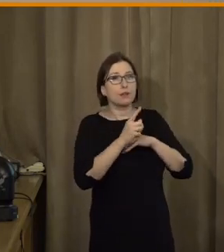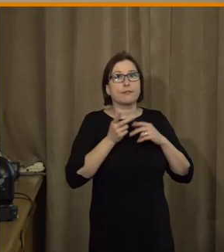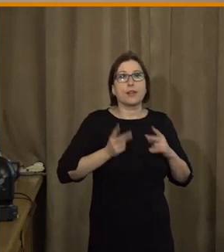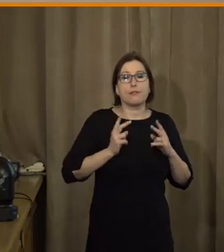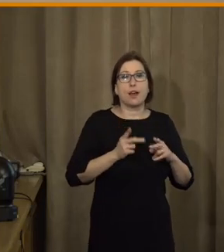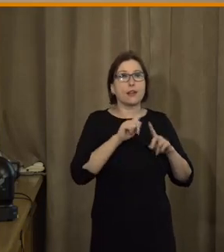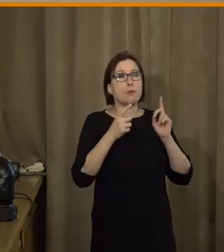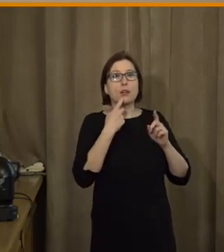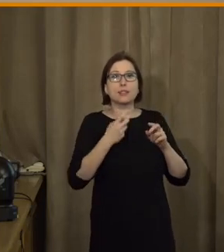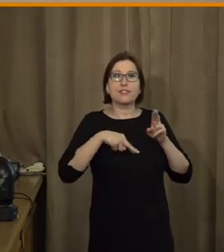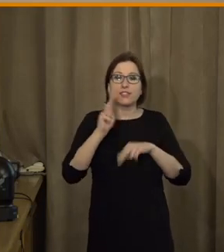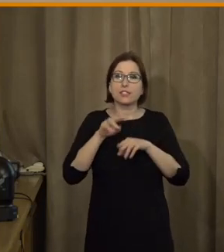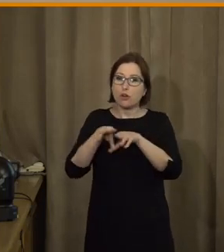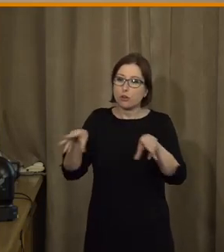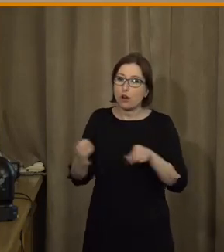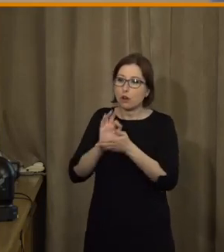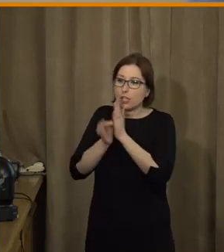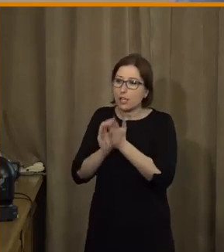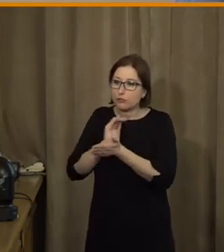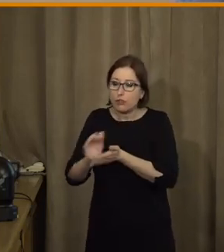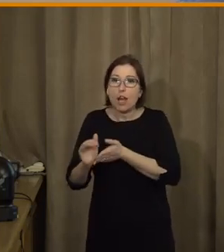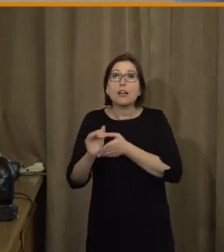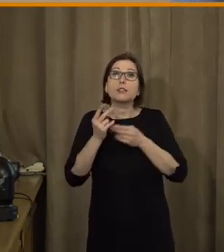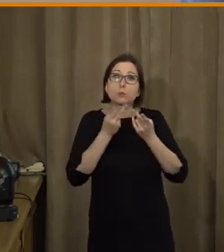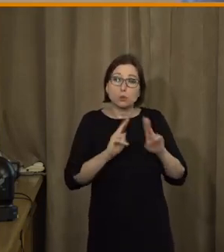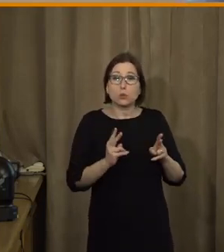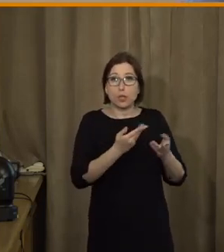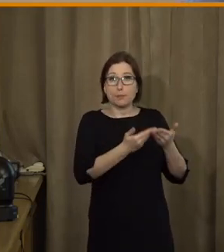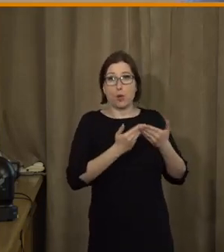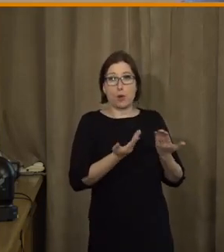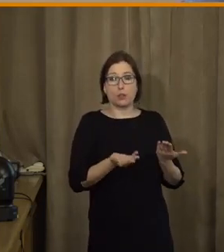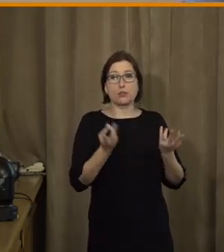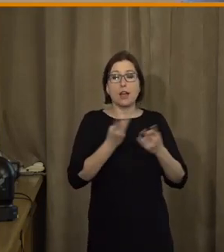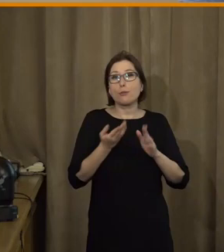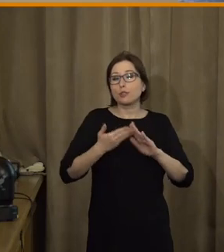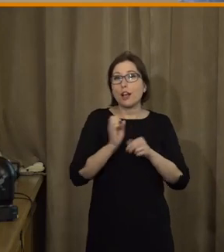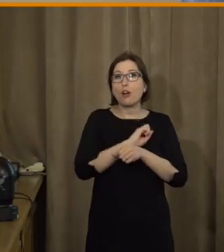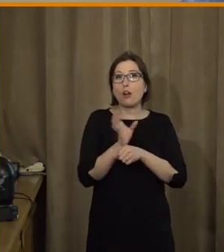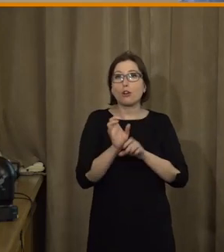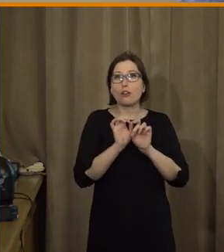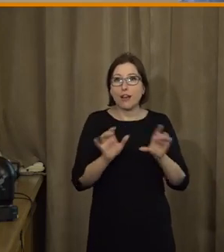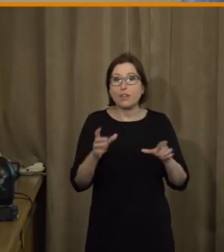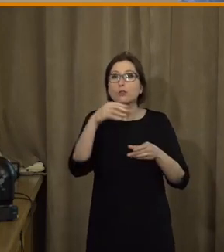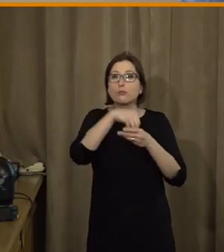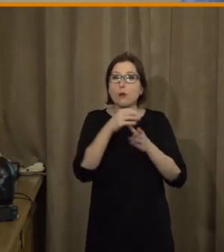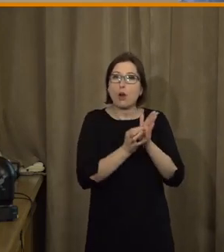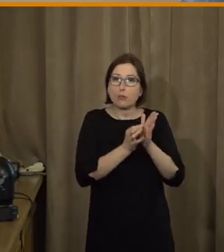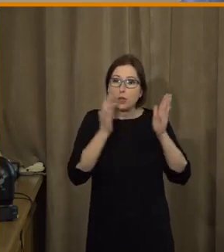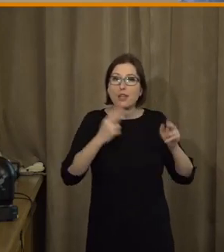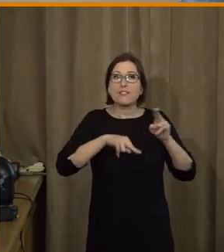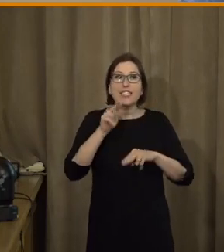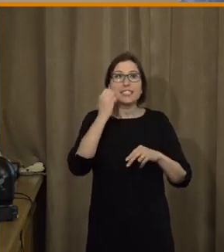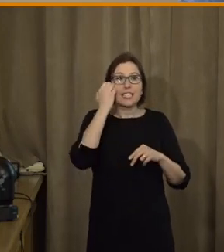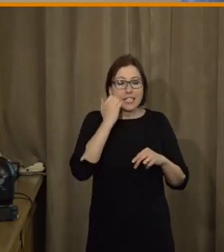samozřejmě jako stěžení. Já myslím, že během covidu se to docela hezky jako ukázalo, že ten covid měl vlastně i takový pozitivní přínosy, že mnohem